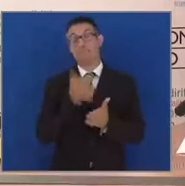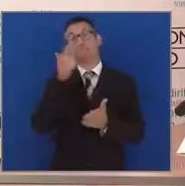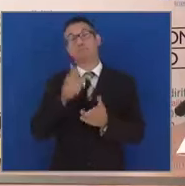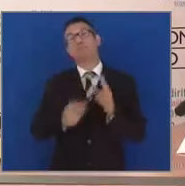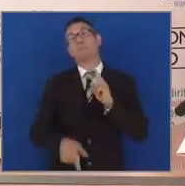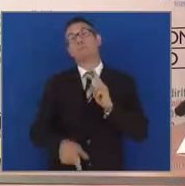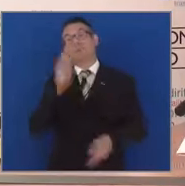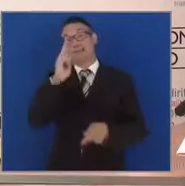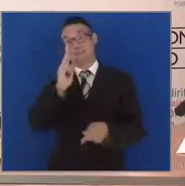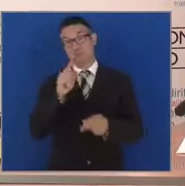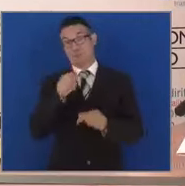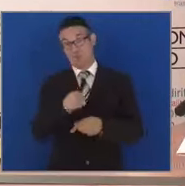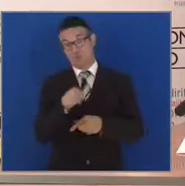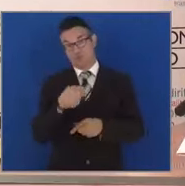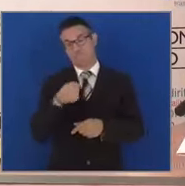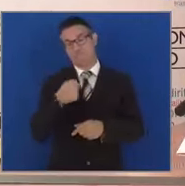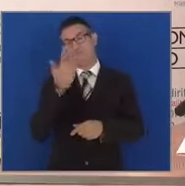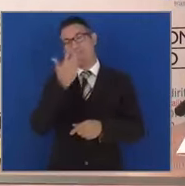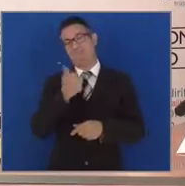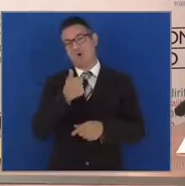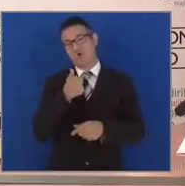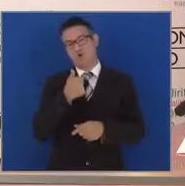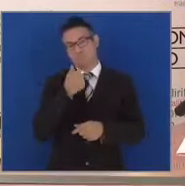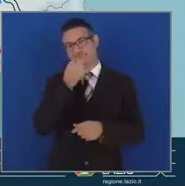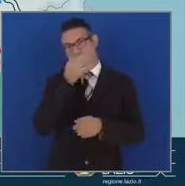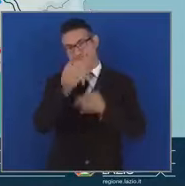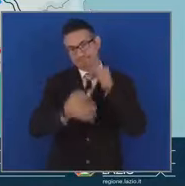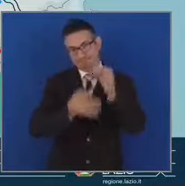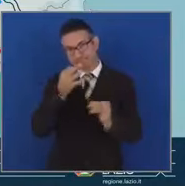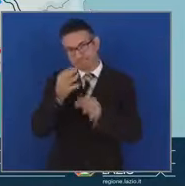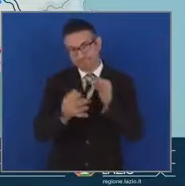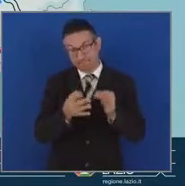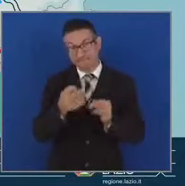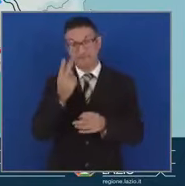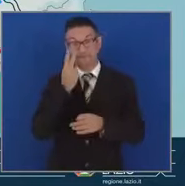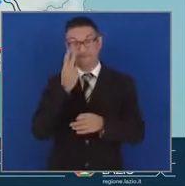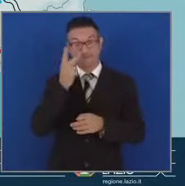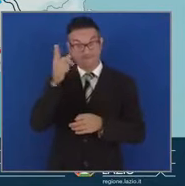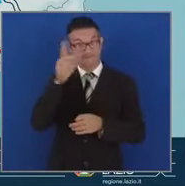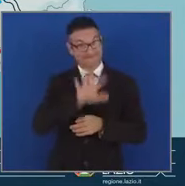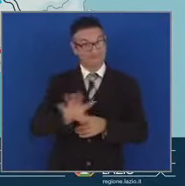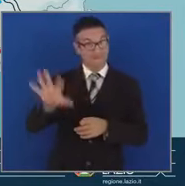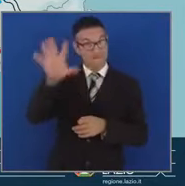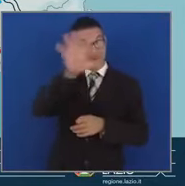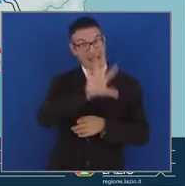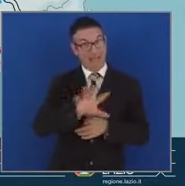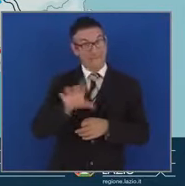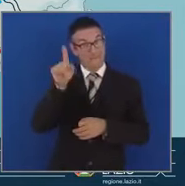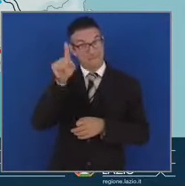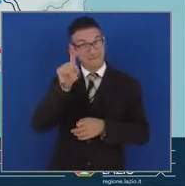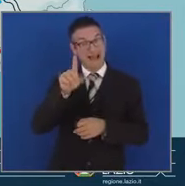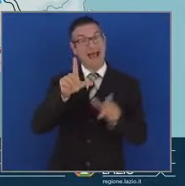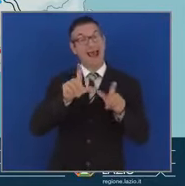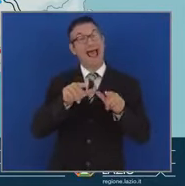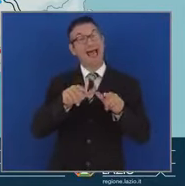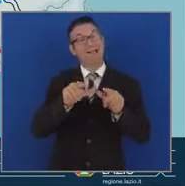sulla quale mi vorrei soffermare perché come vedete in questa mappa del Lazio,